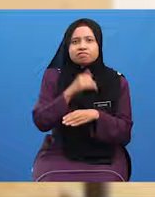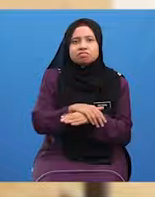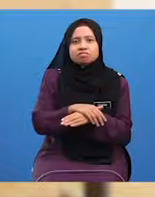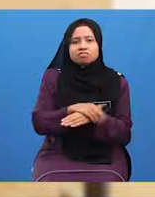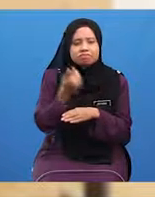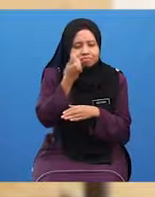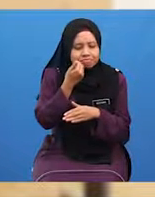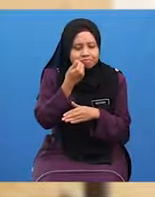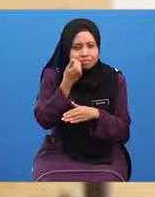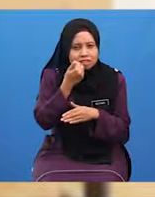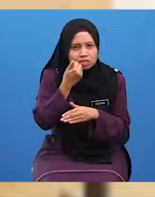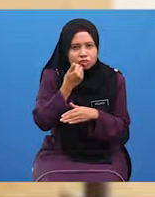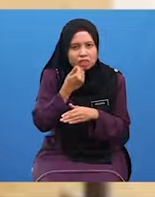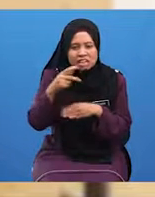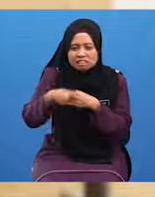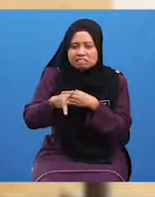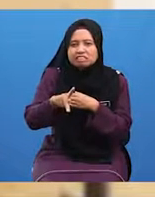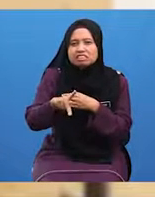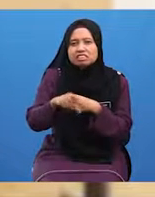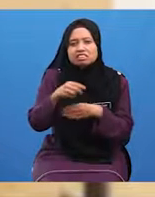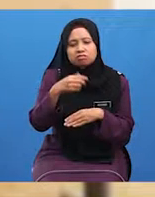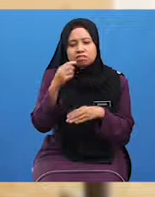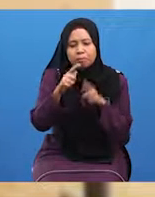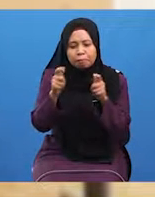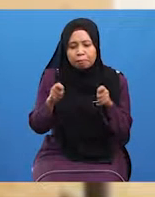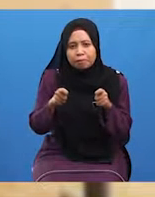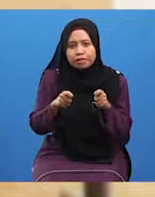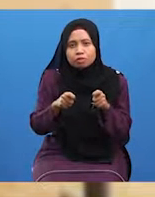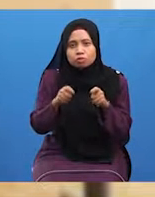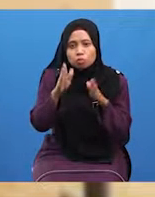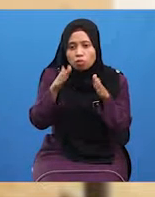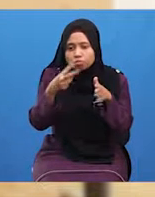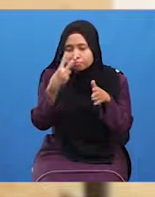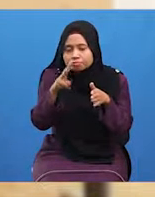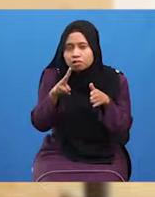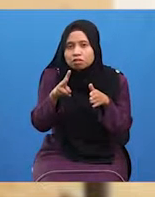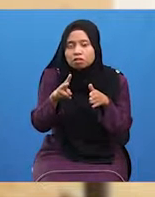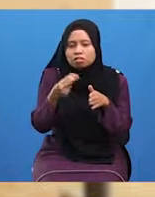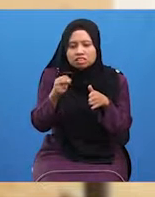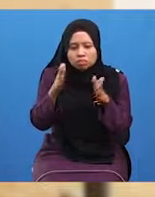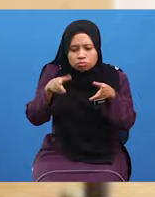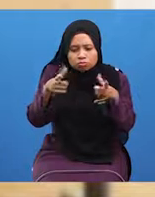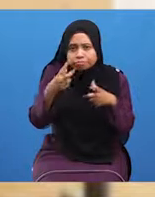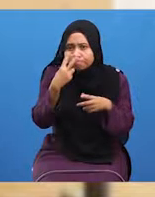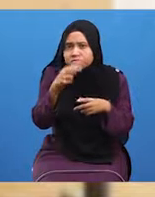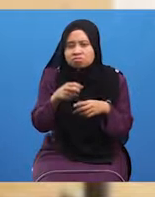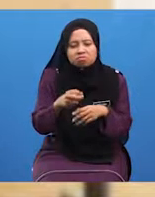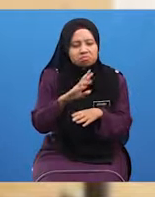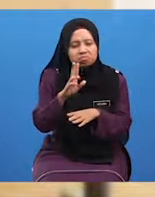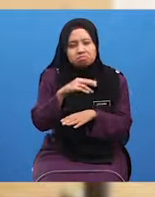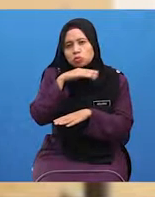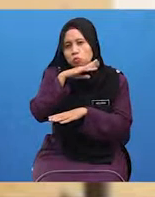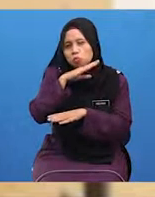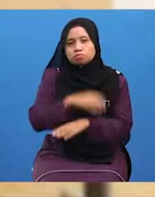Malulah buang air kecil atau air besar di tempat terbuka Nanti orang lain nampak tak sopan